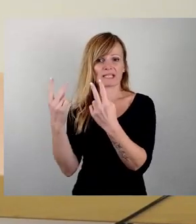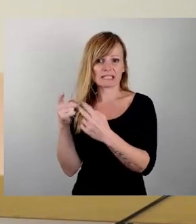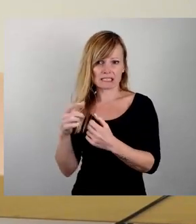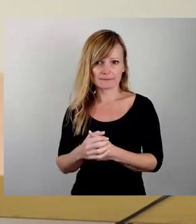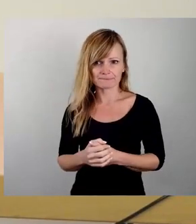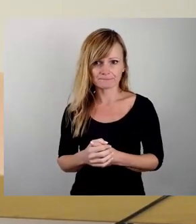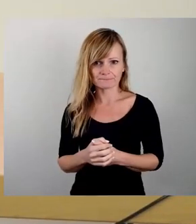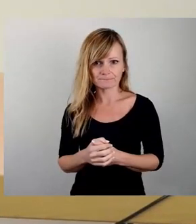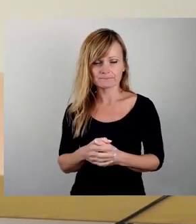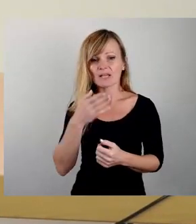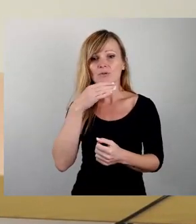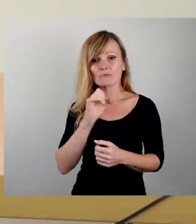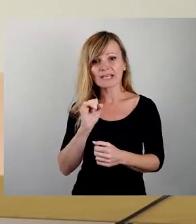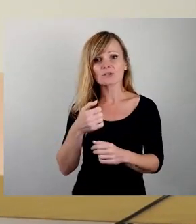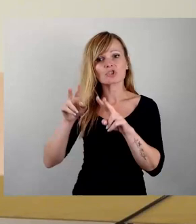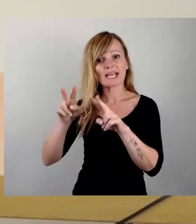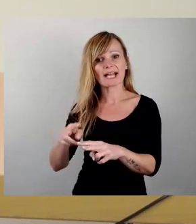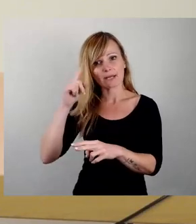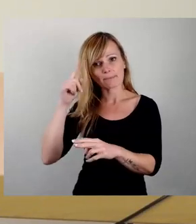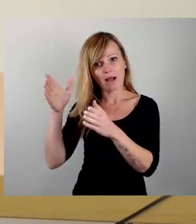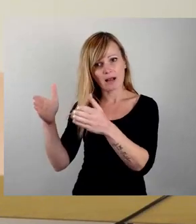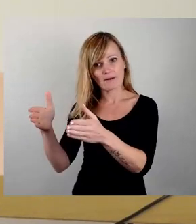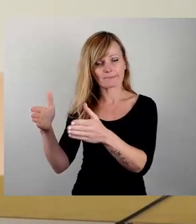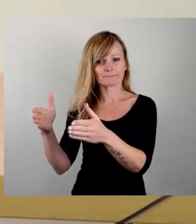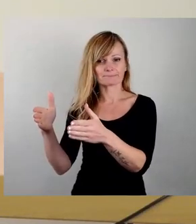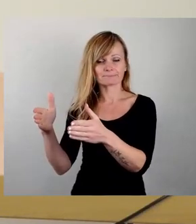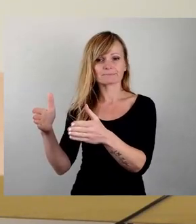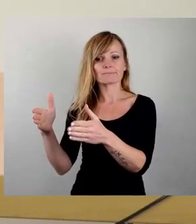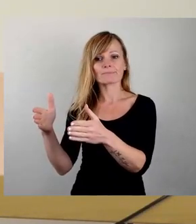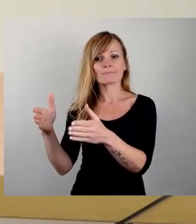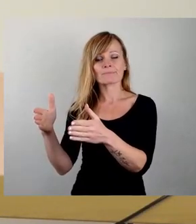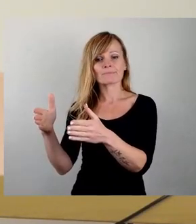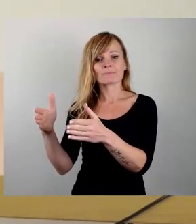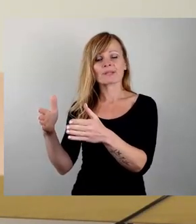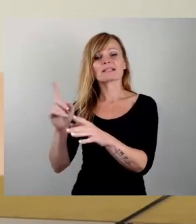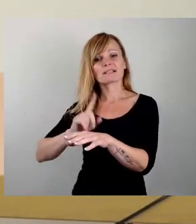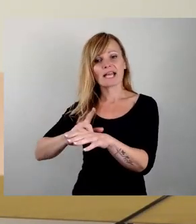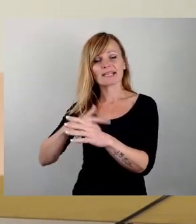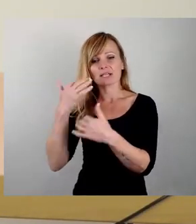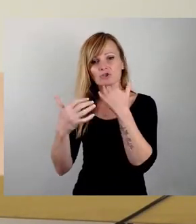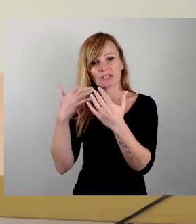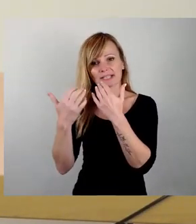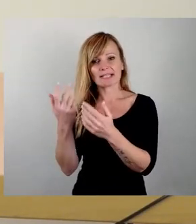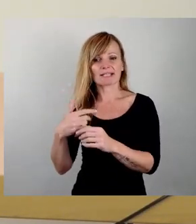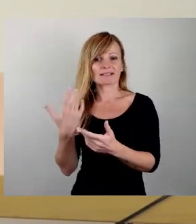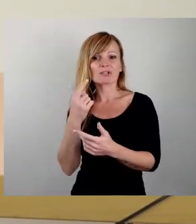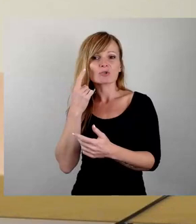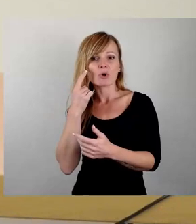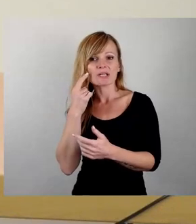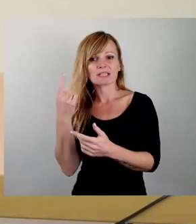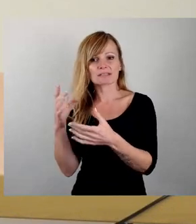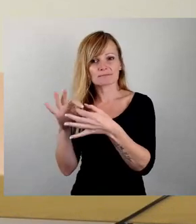sowjetische Ehrenmal ist ein zeitgeschichtliches Zeugnis, das natürlich im Kontext mit dem